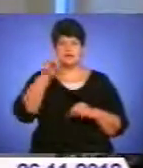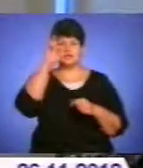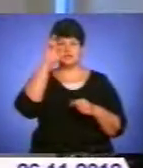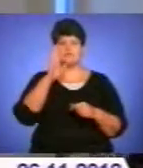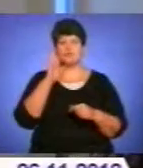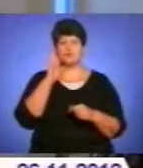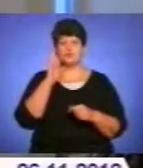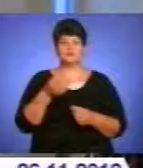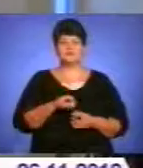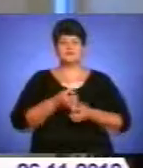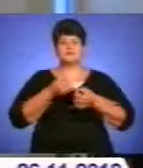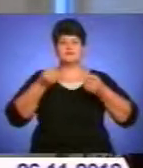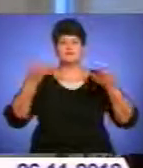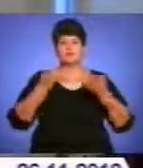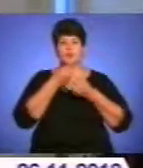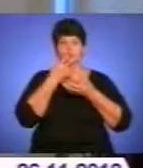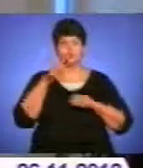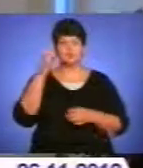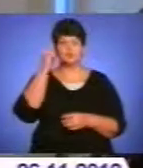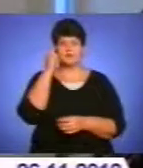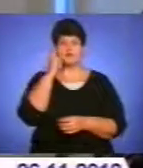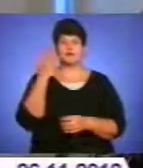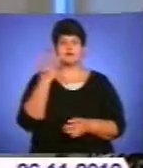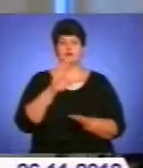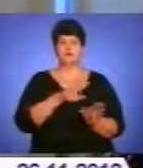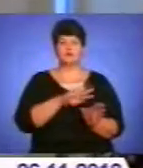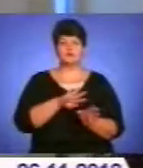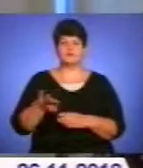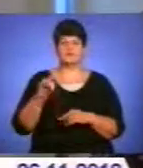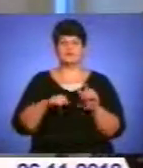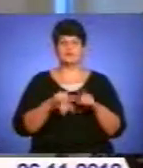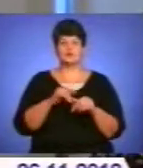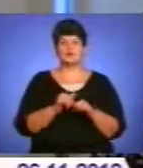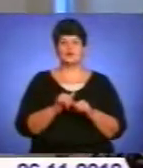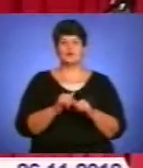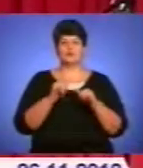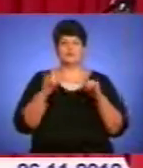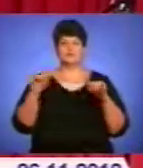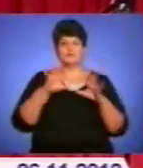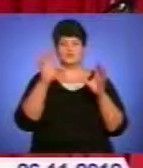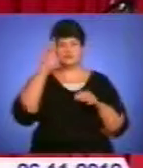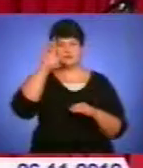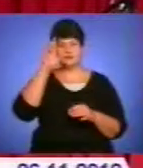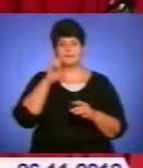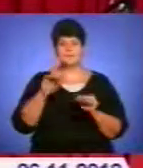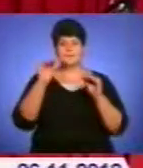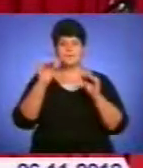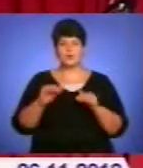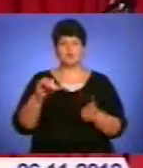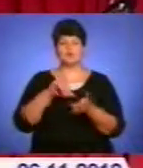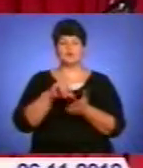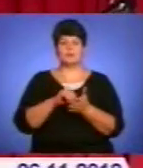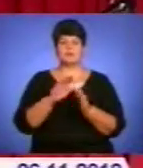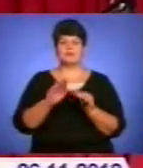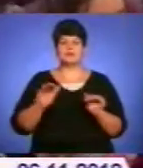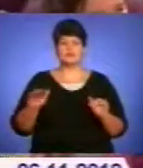світлі, хороші думки, які йдуть від родини поширюватися в нашу державу. Наймолодшими учасниками фестивалю були діти